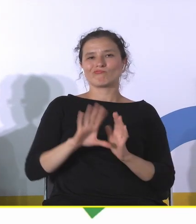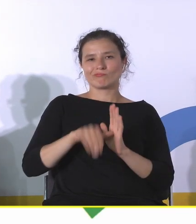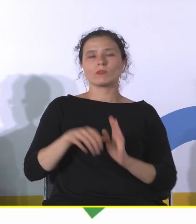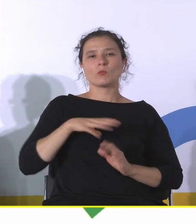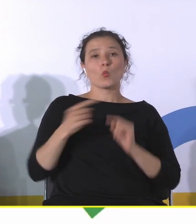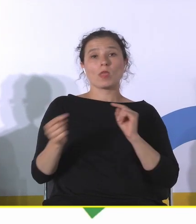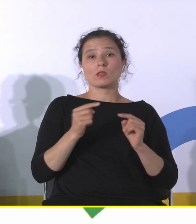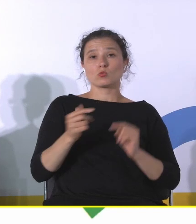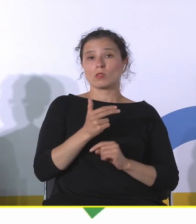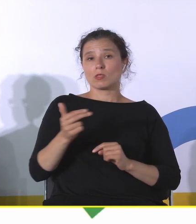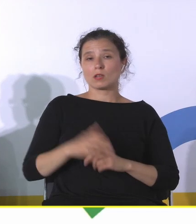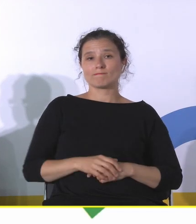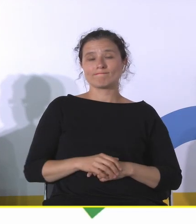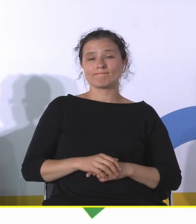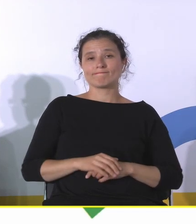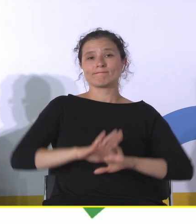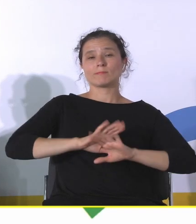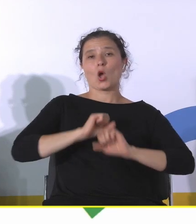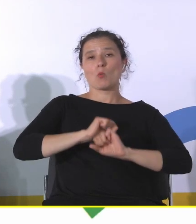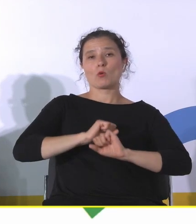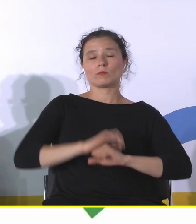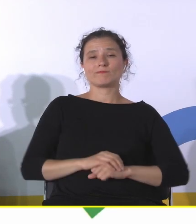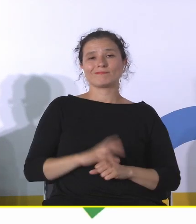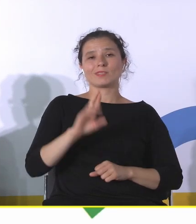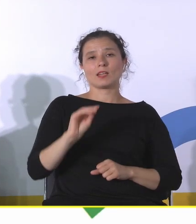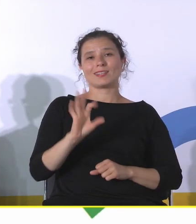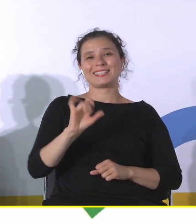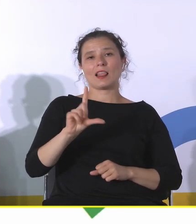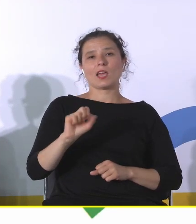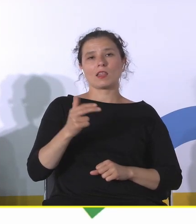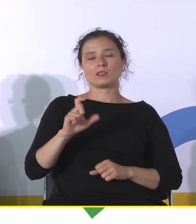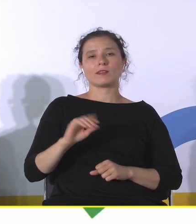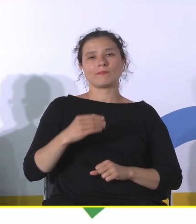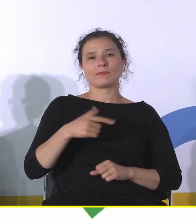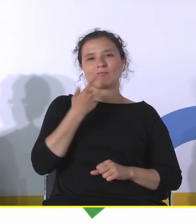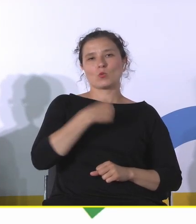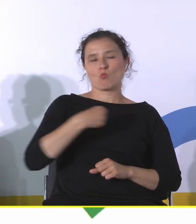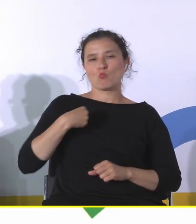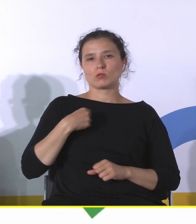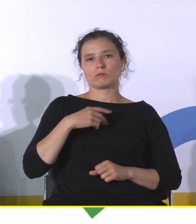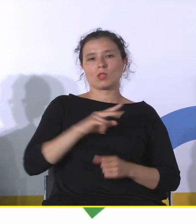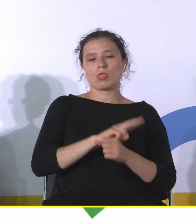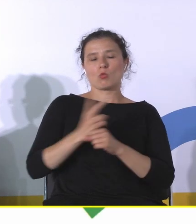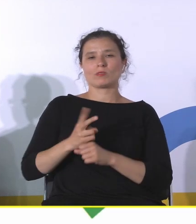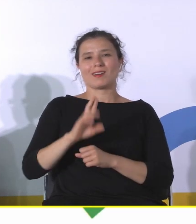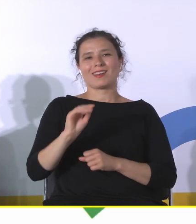resilience. To określenie w języku polskim tłumaczymy jako rezyliencja.